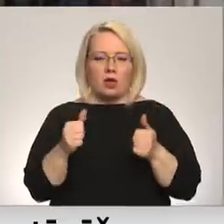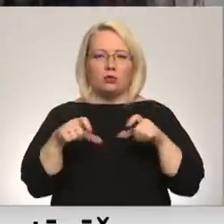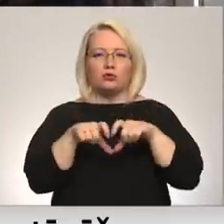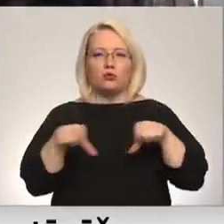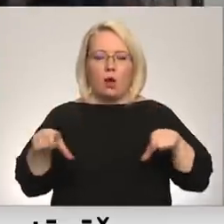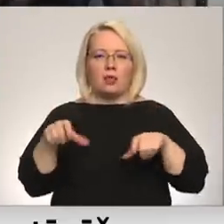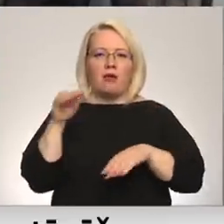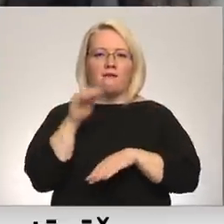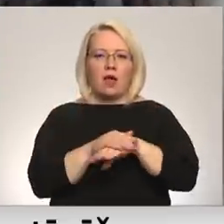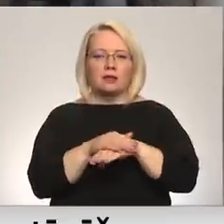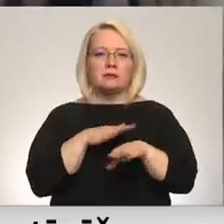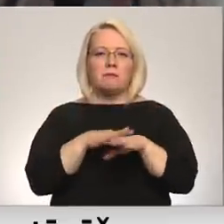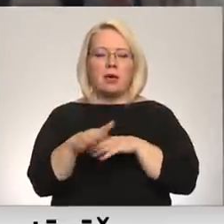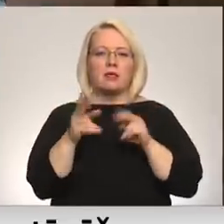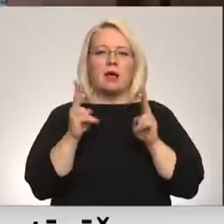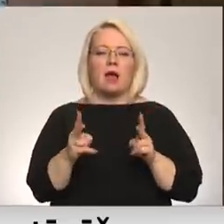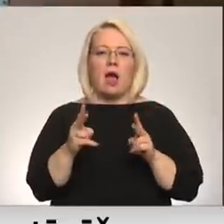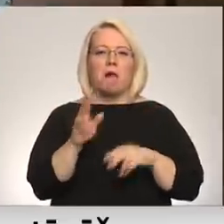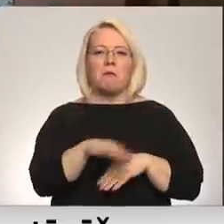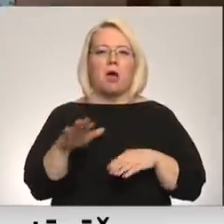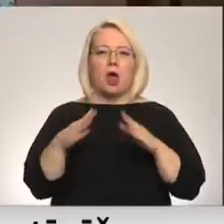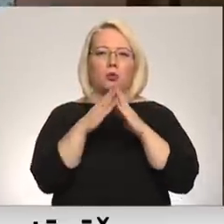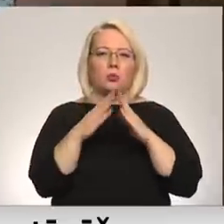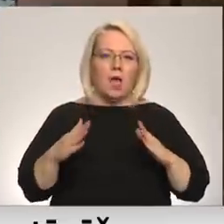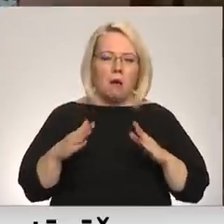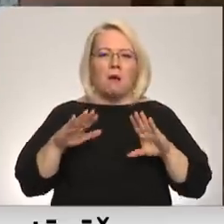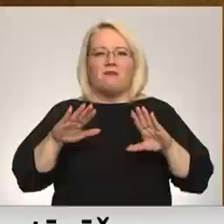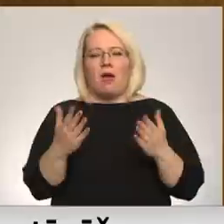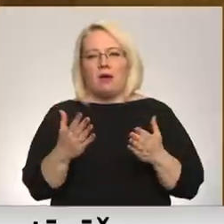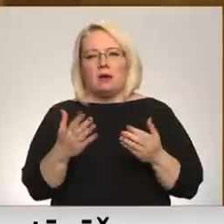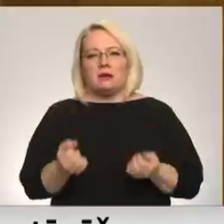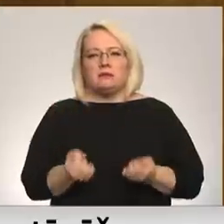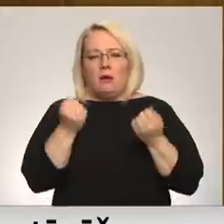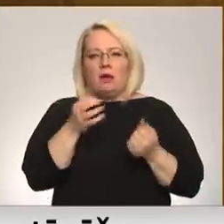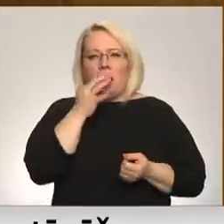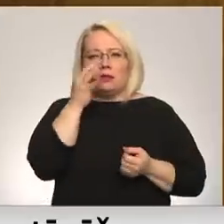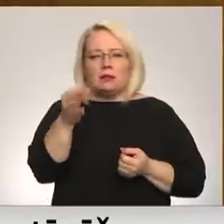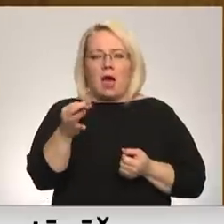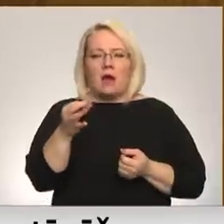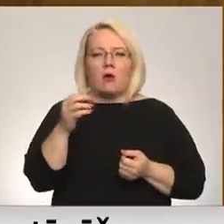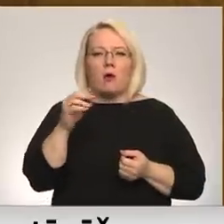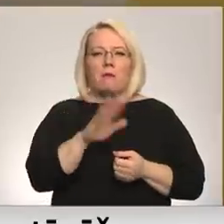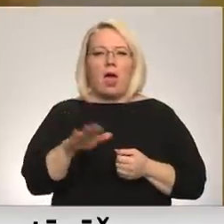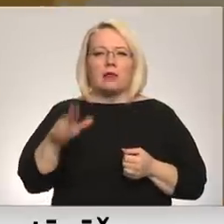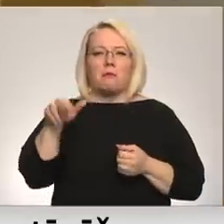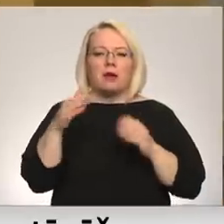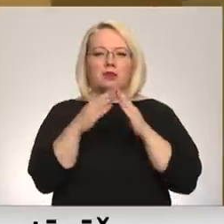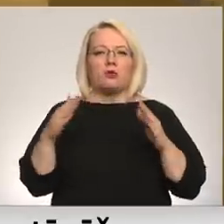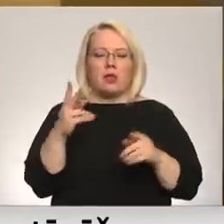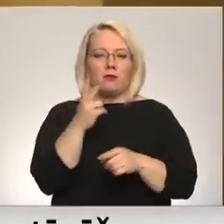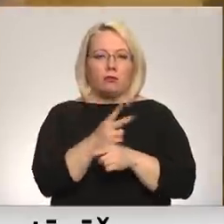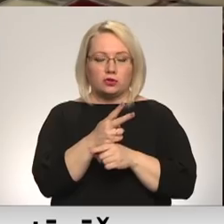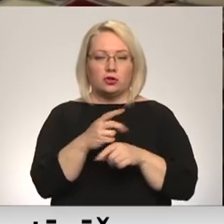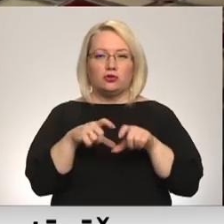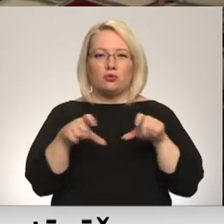praktiski pilta kā bērnu nama vai, pats magāk teika, bērnu pensionāta funkcijas. Skolai